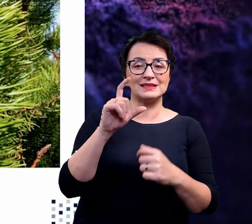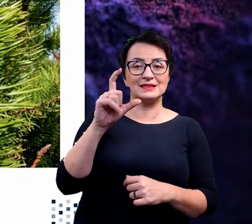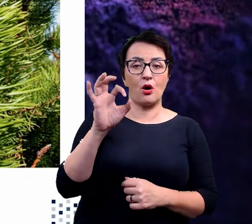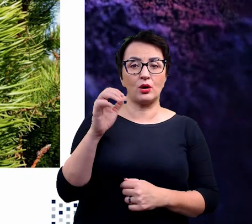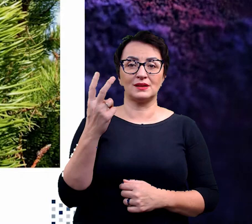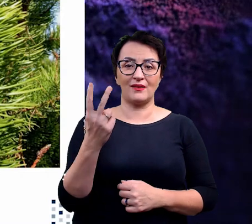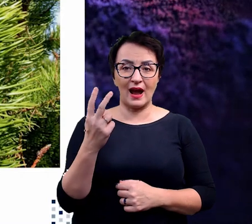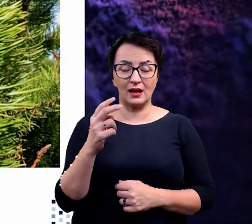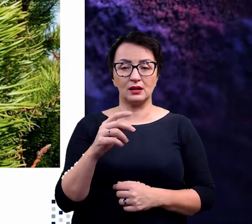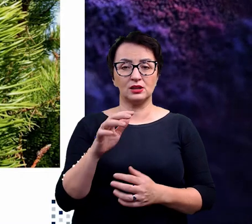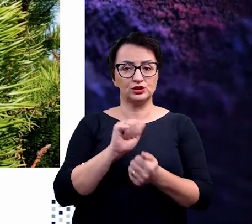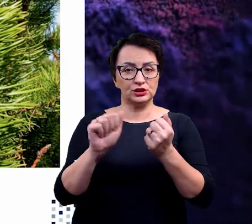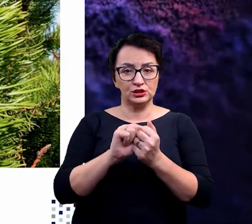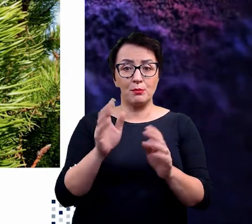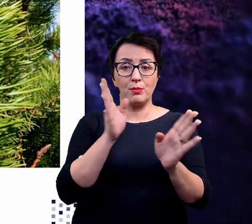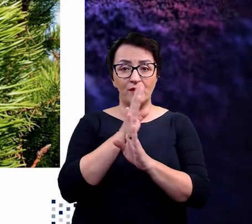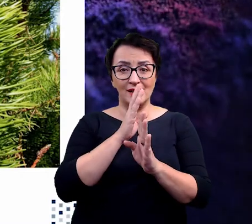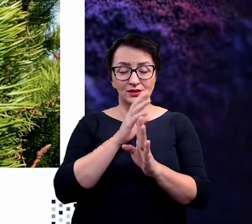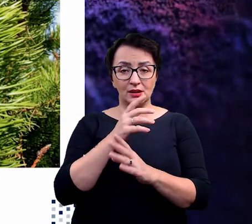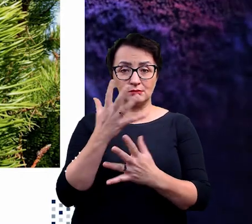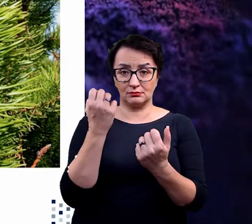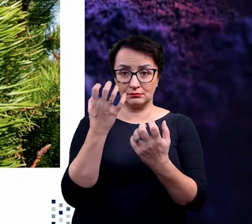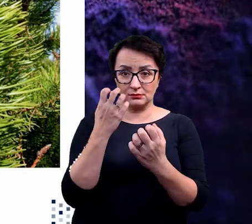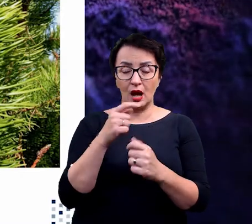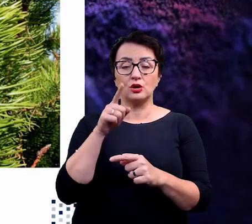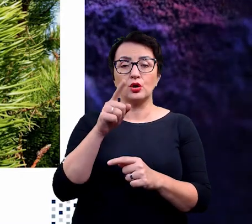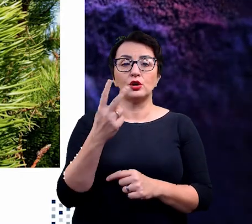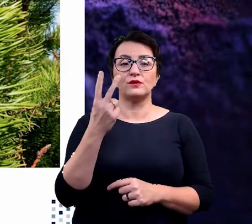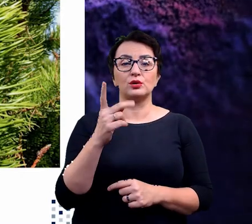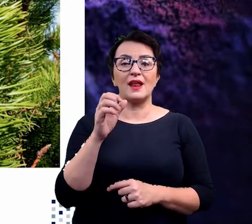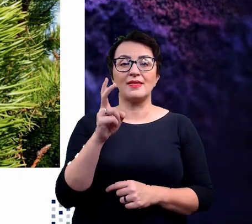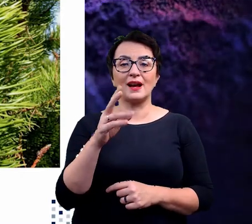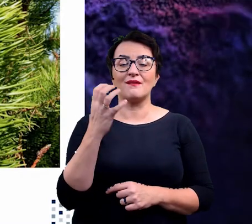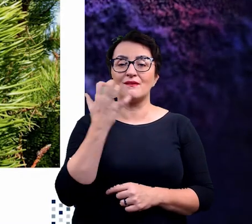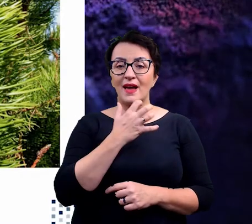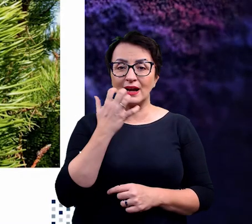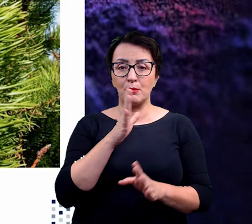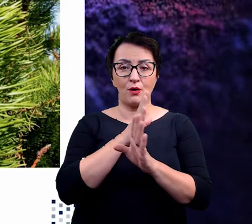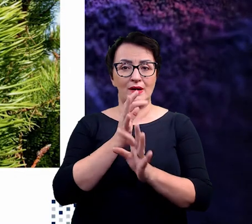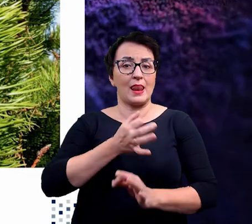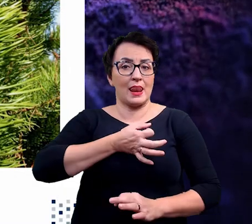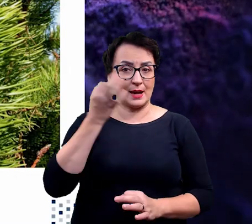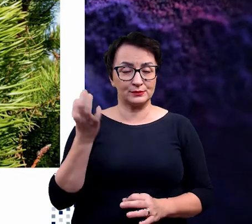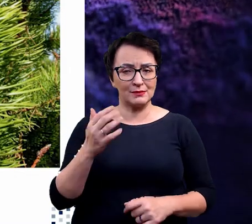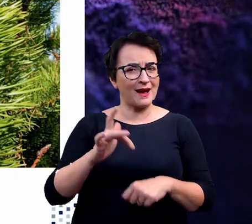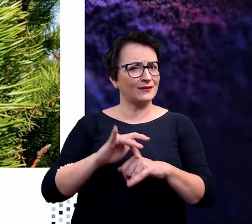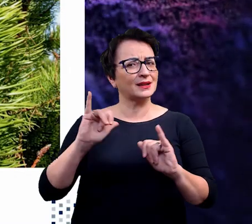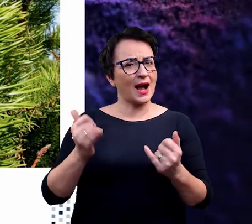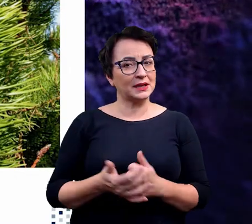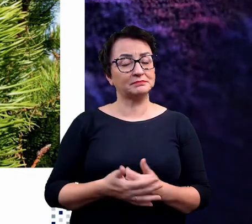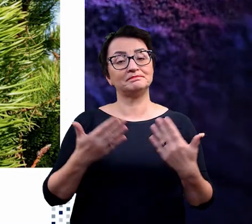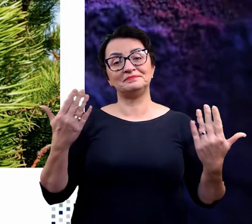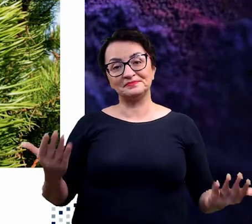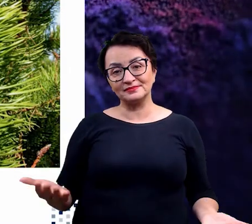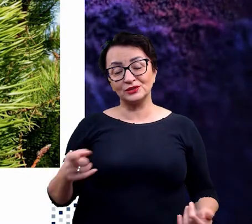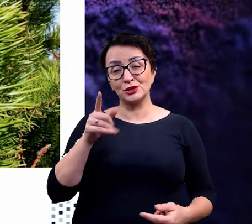będziemy uzyskiwali obniżenie zawartości dwutęku węgla w powietrzu. Jakie będą tego konsekwencje? Na te i